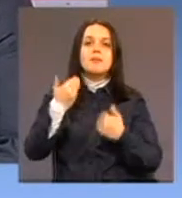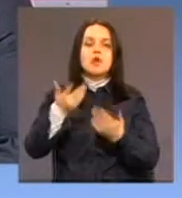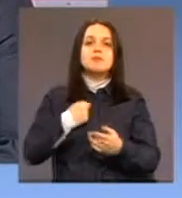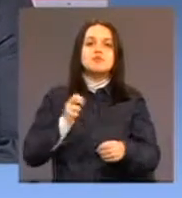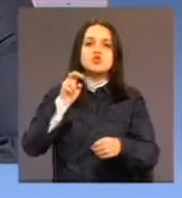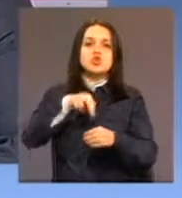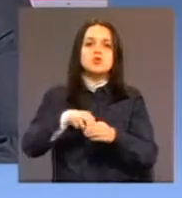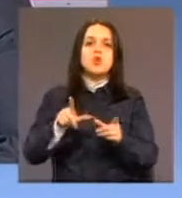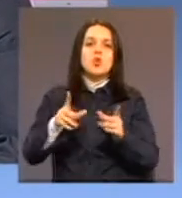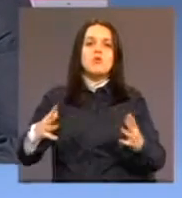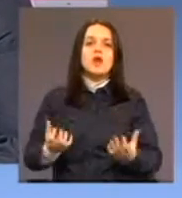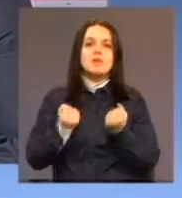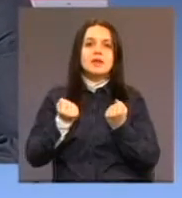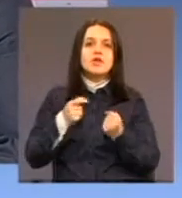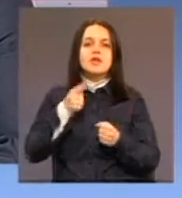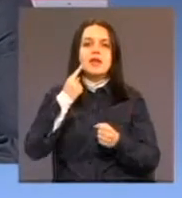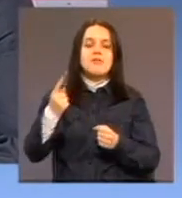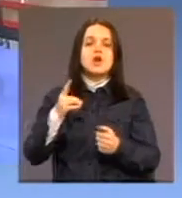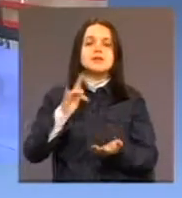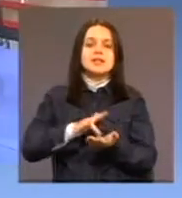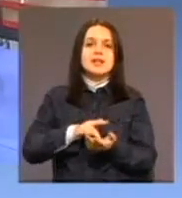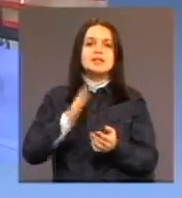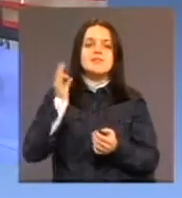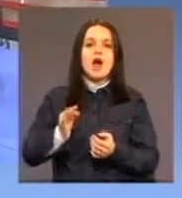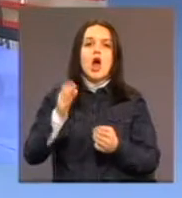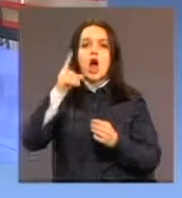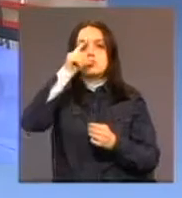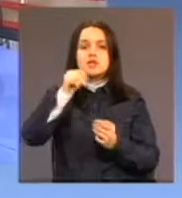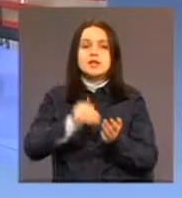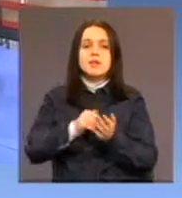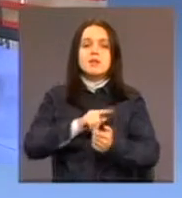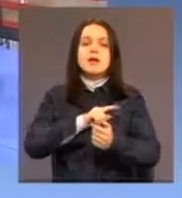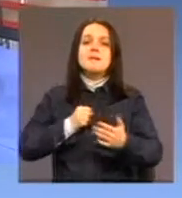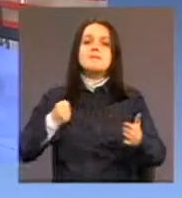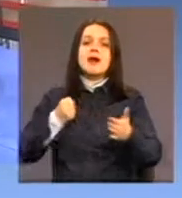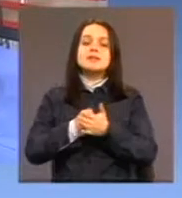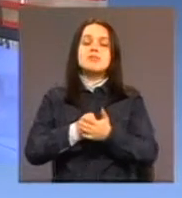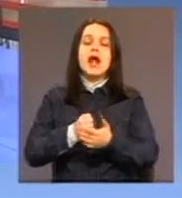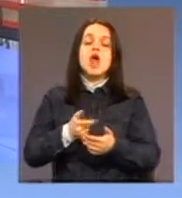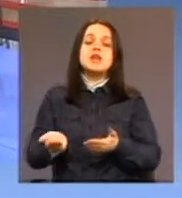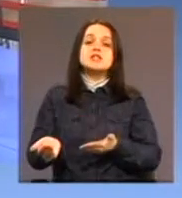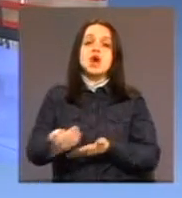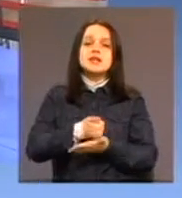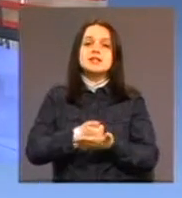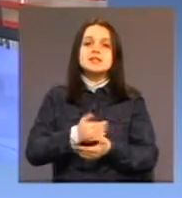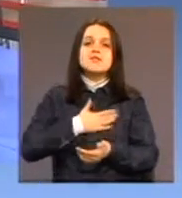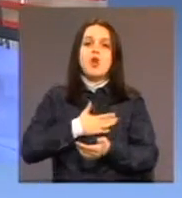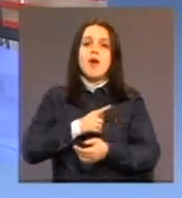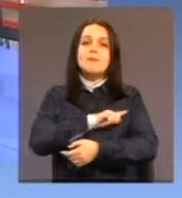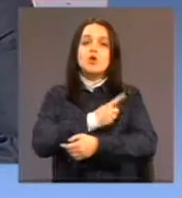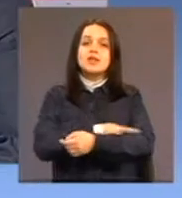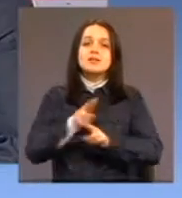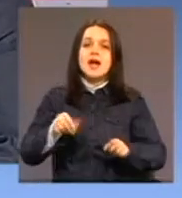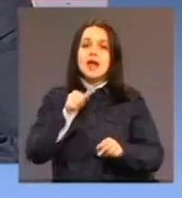u formiranju dnevnog centara, svaka opština sam svakako trebala maksimalno iskoristiti svoje potencijale i resurse koje ima u